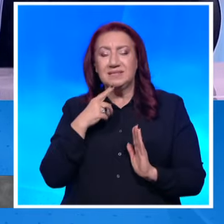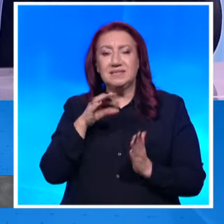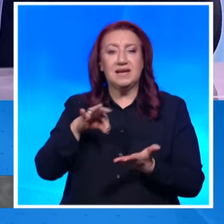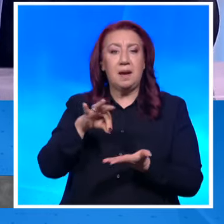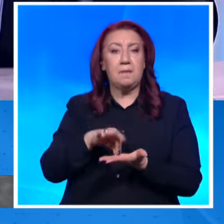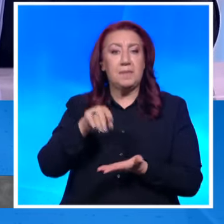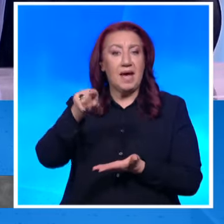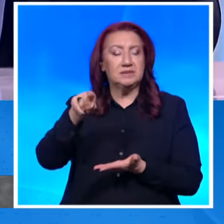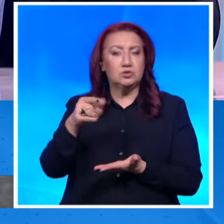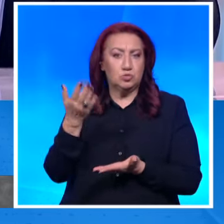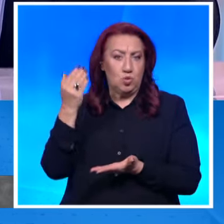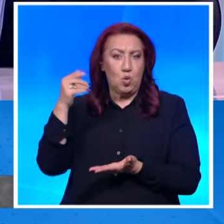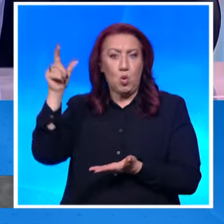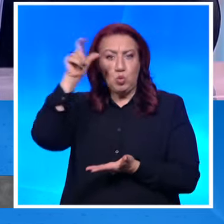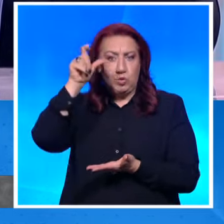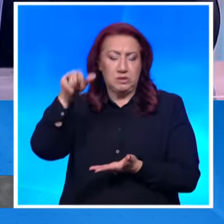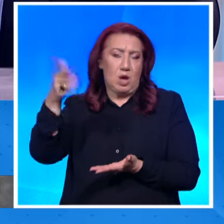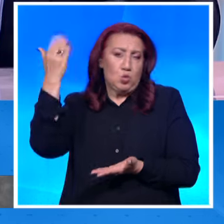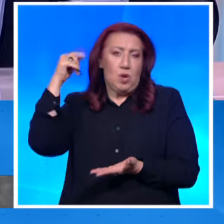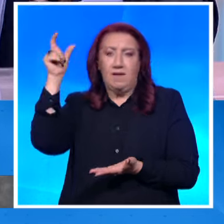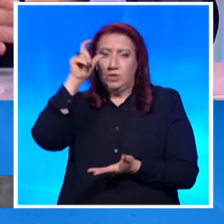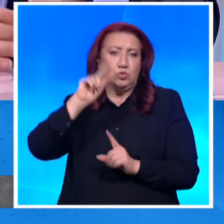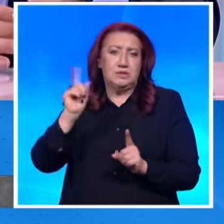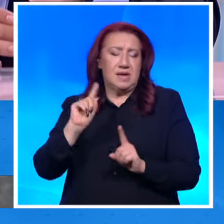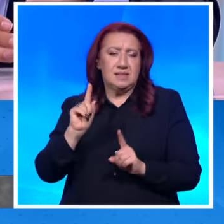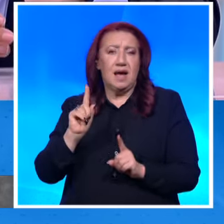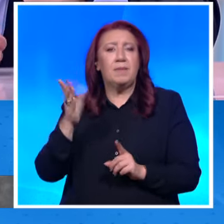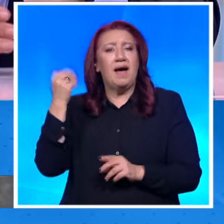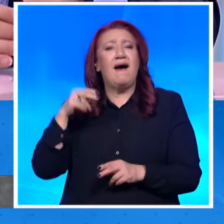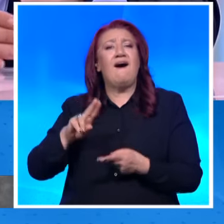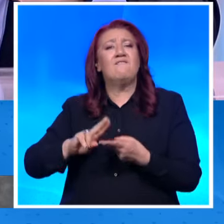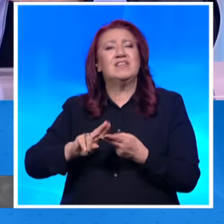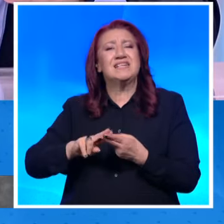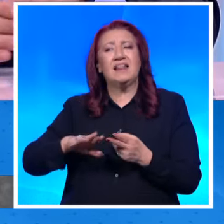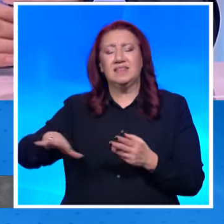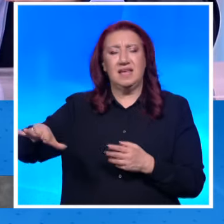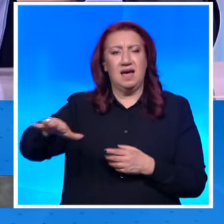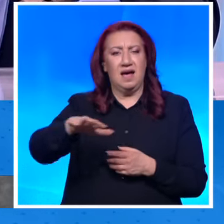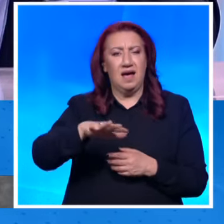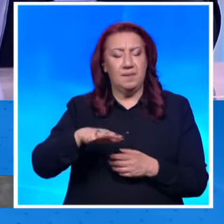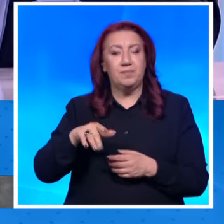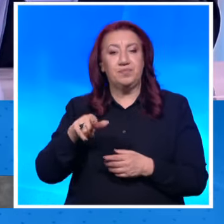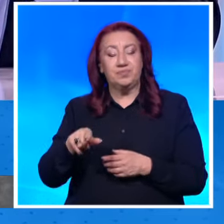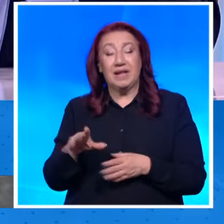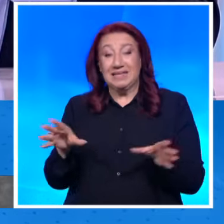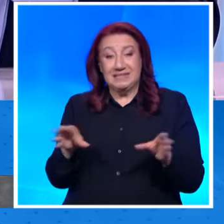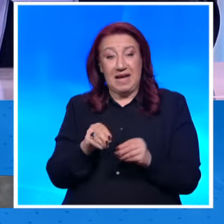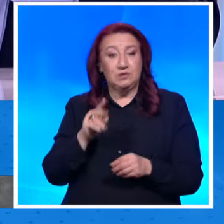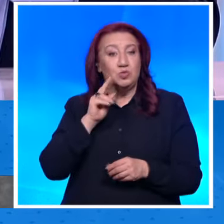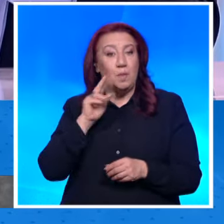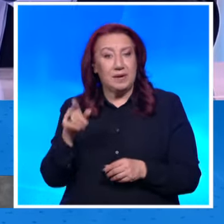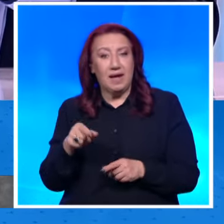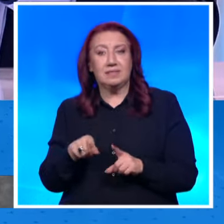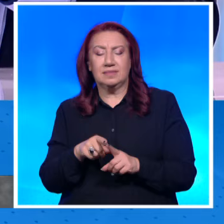Турсия няма, разбира се, това е Византийската империя, провинция Витиния, и който всъщност с братно започват да правят тези мисии. Ако ги нямаше мисията при